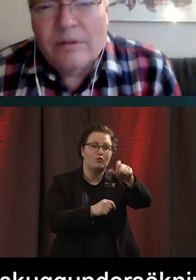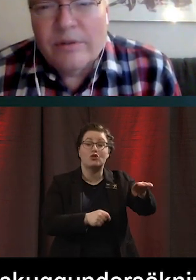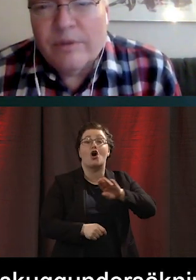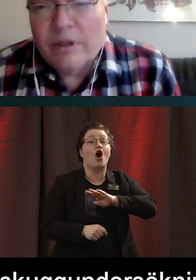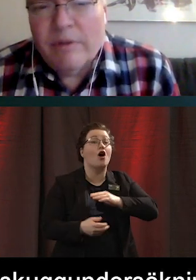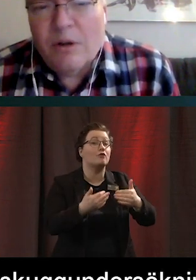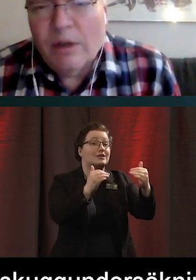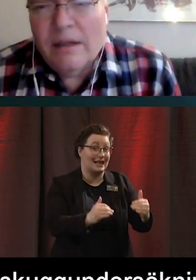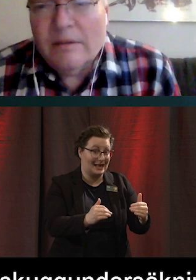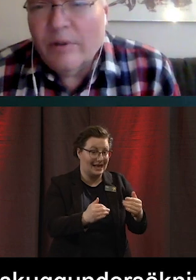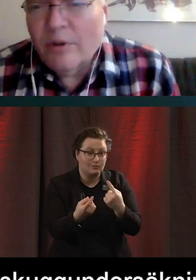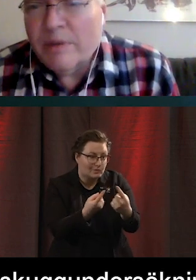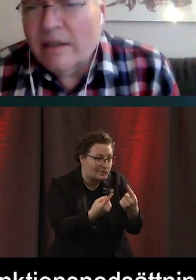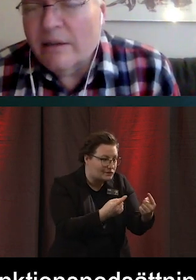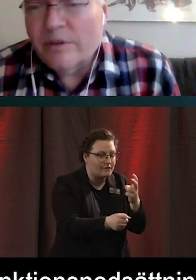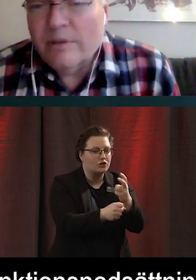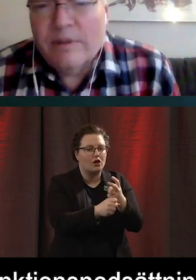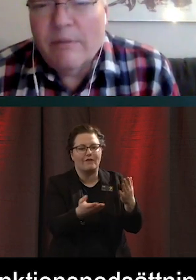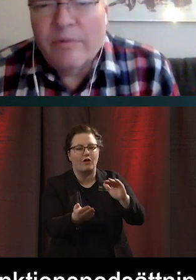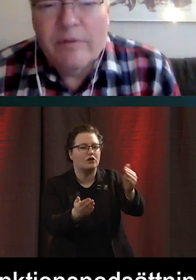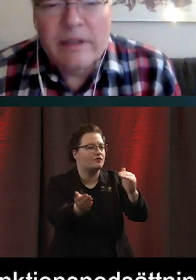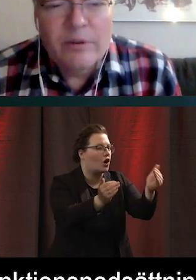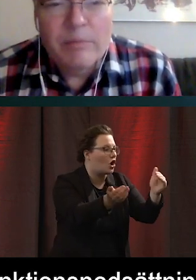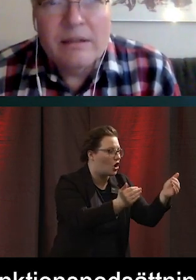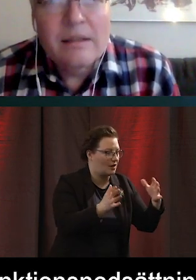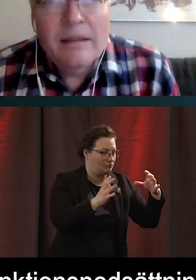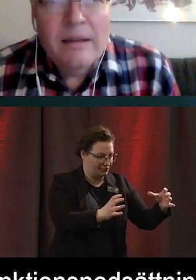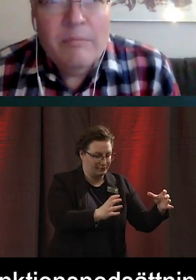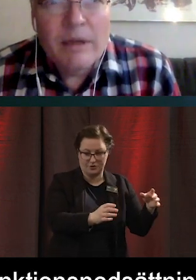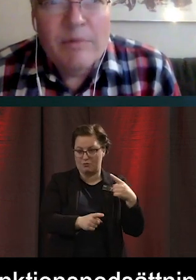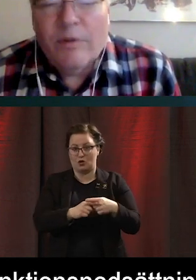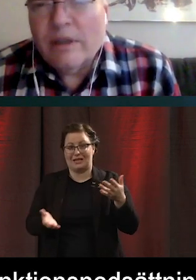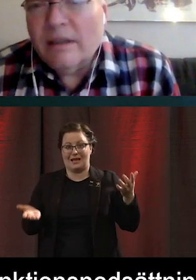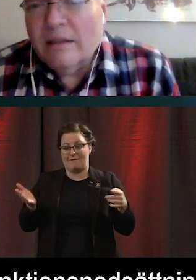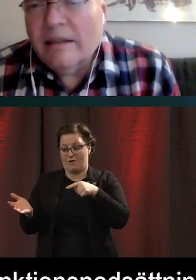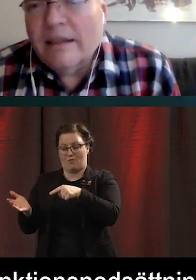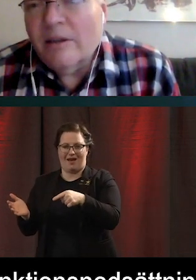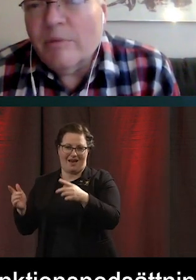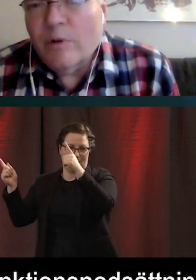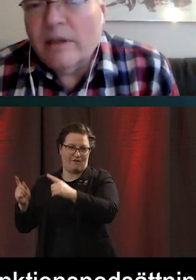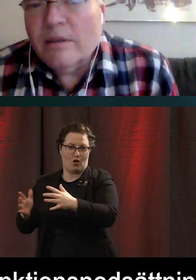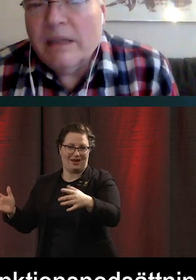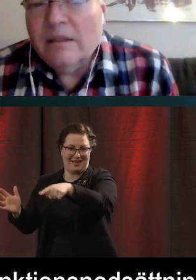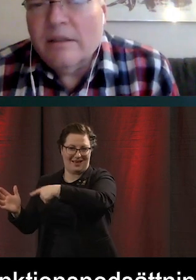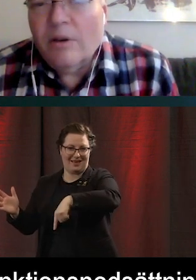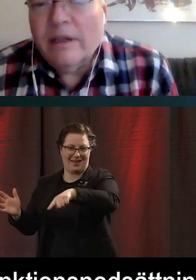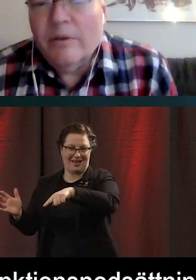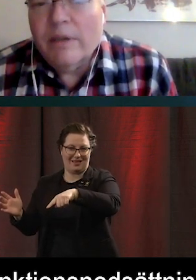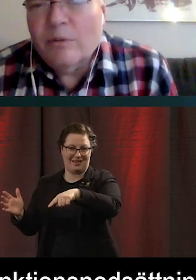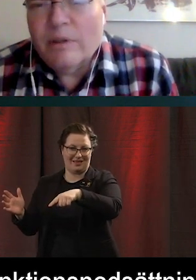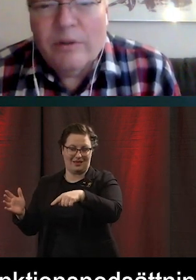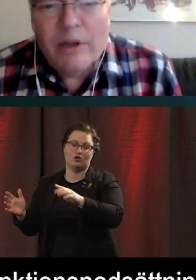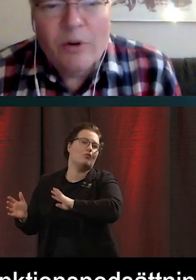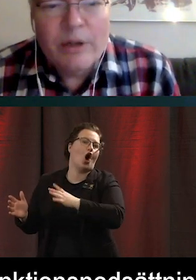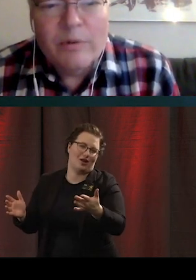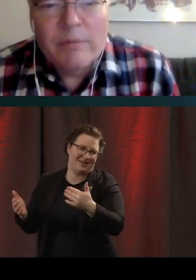Och så försöker vi kolla vad de säger. Och så jämför vi det då med befolkningen. Den delen av befolkningen som inte har det här. Och